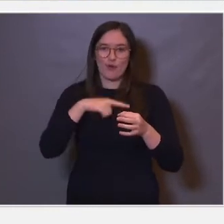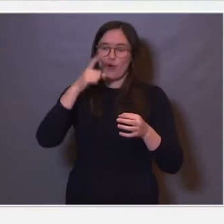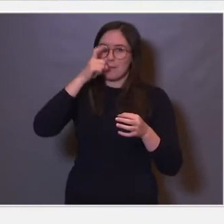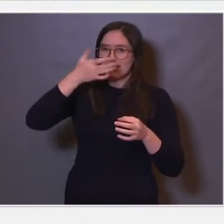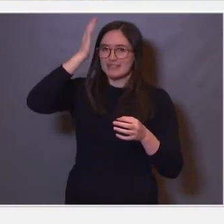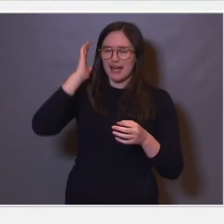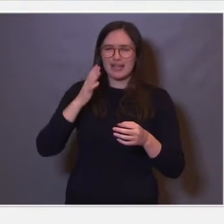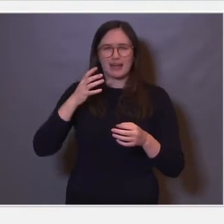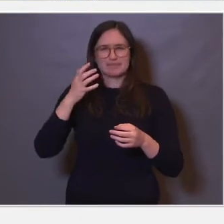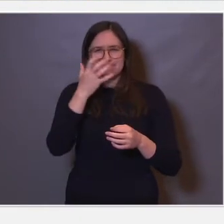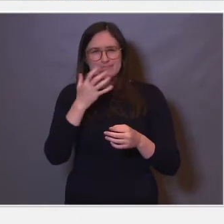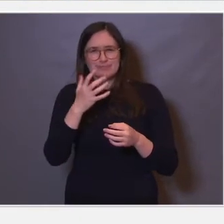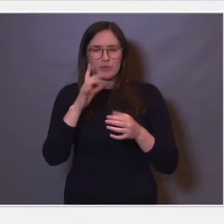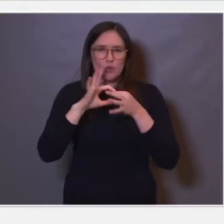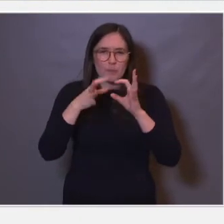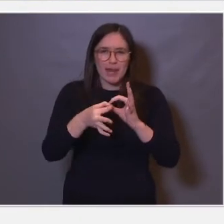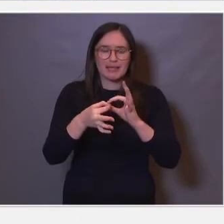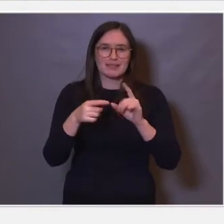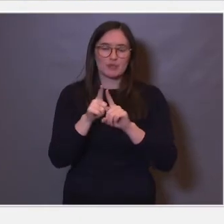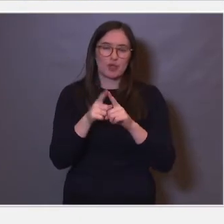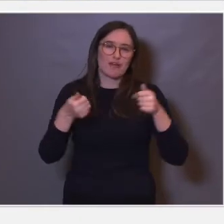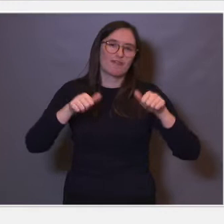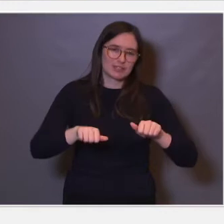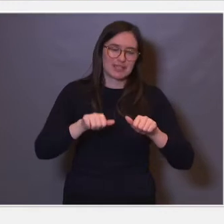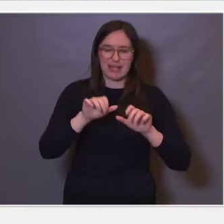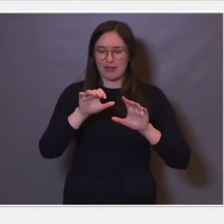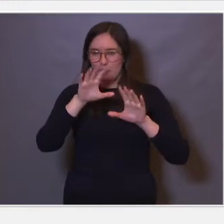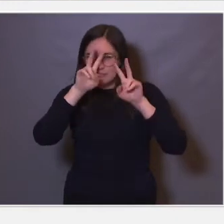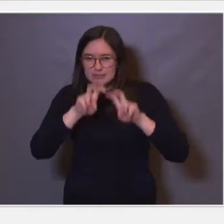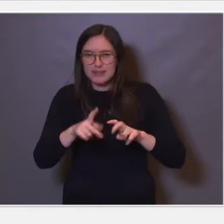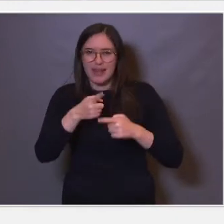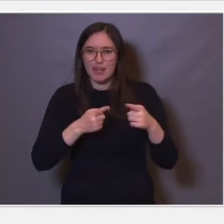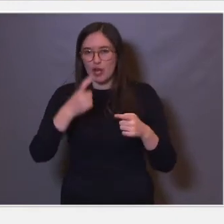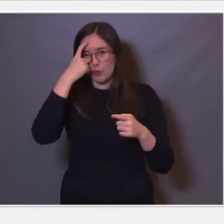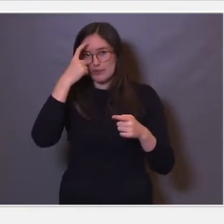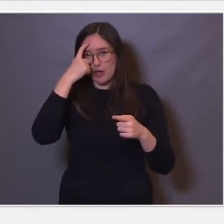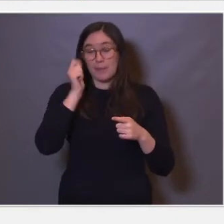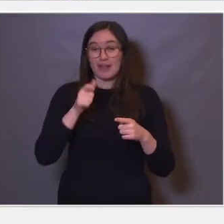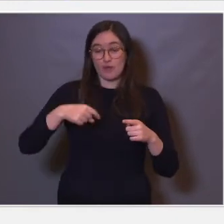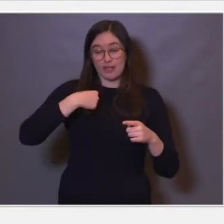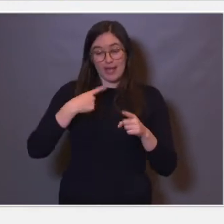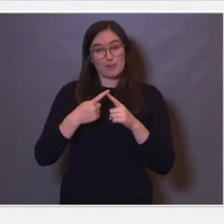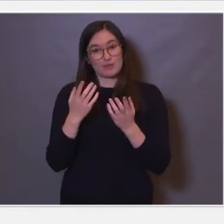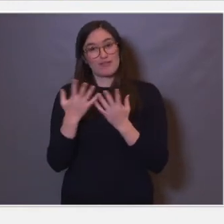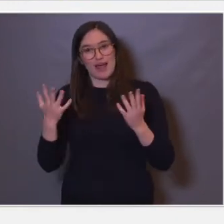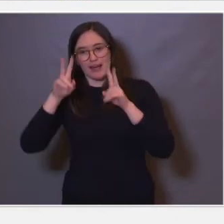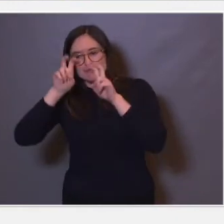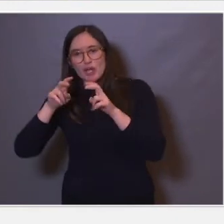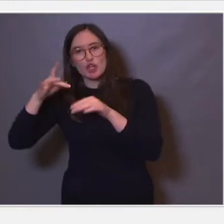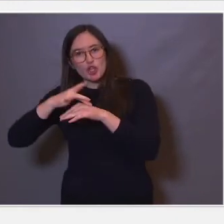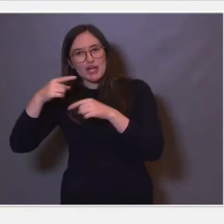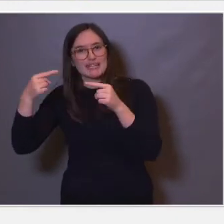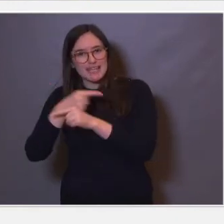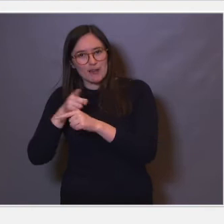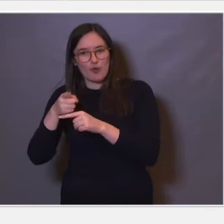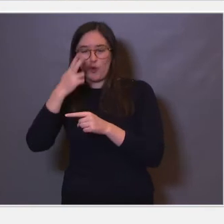vanskelig å få noen detaljkunnskap om den. Og derfor er det jeg og mange andre studerer dyr for å prøve å forstå noe om